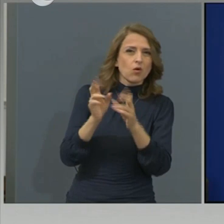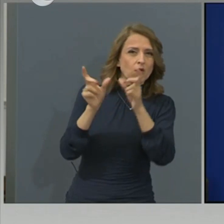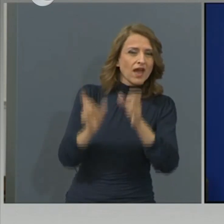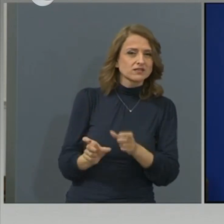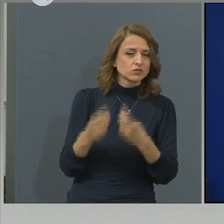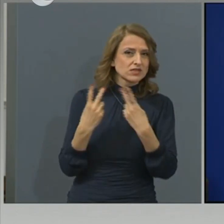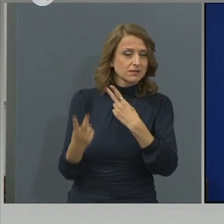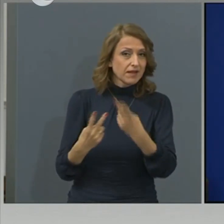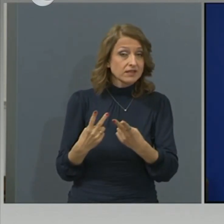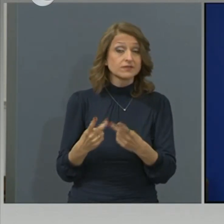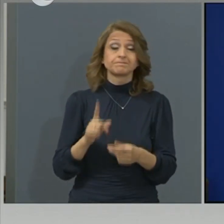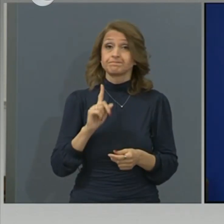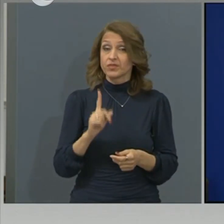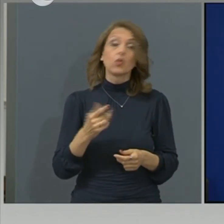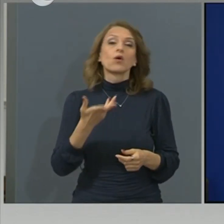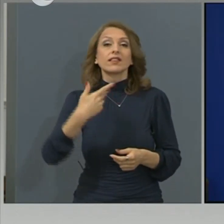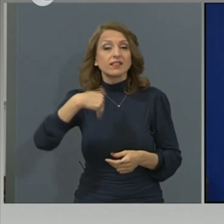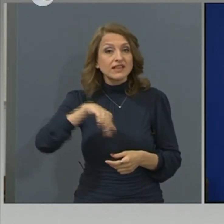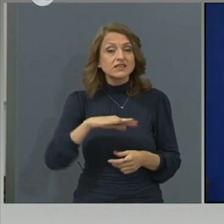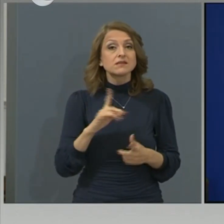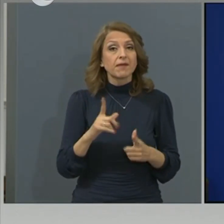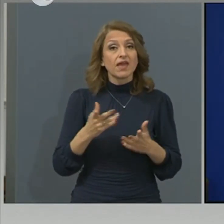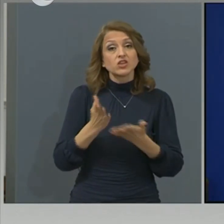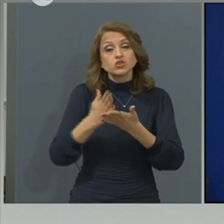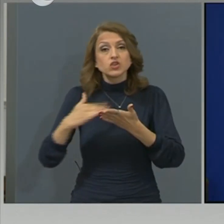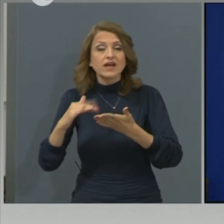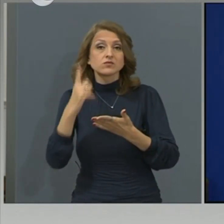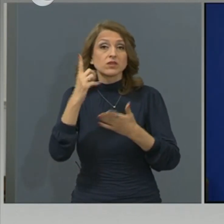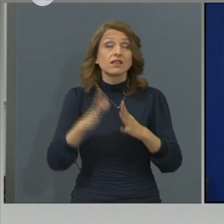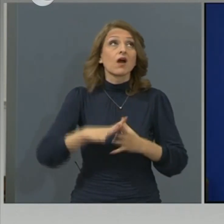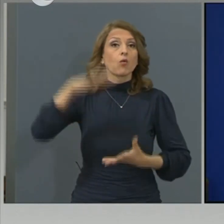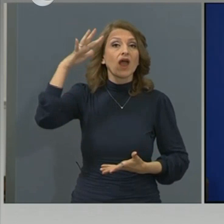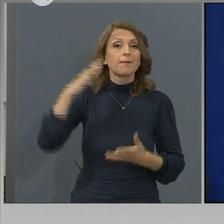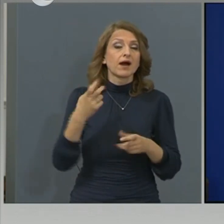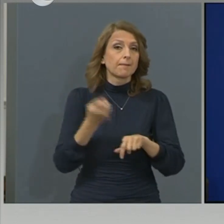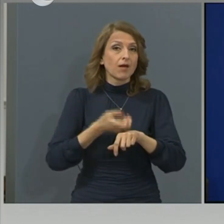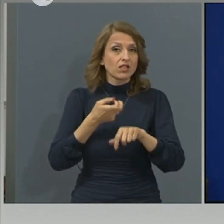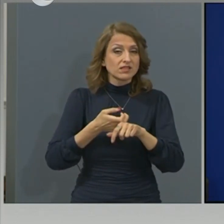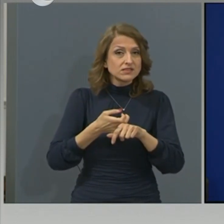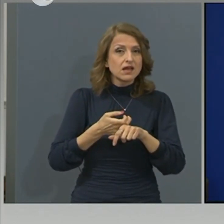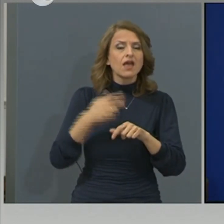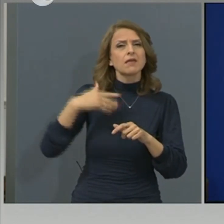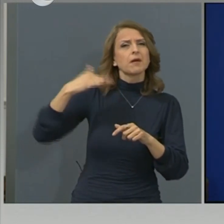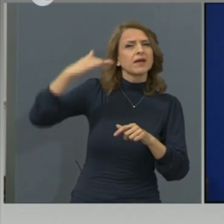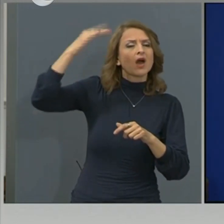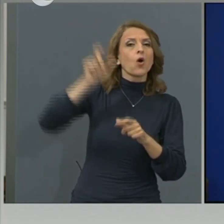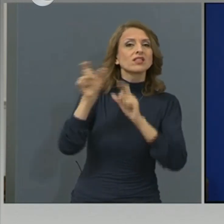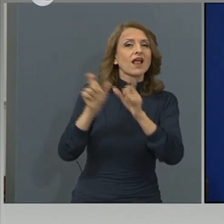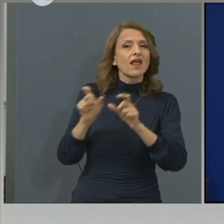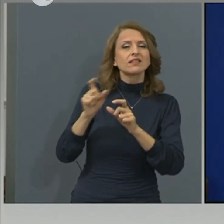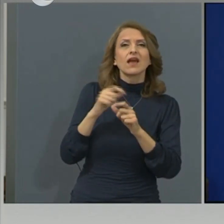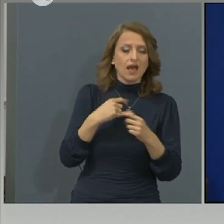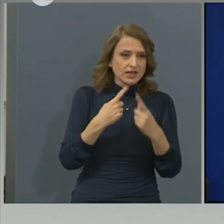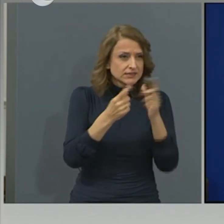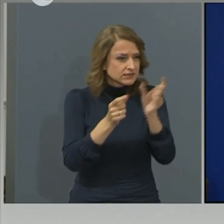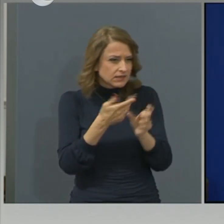Ние за радост сме част от една голяма болница с много функционални възможности. Имаме възможност да консултираме нашите болни с